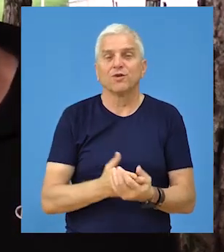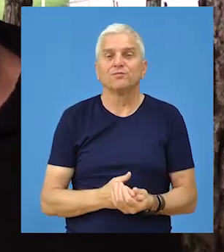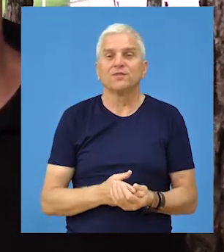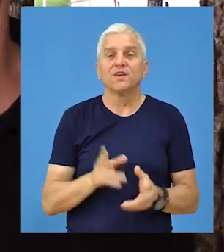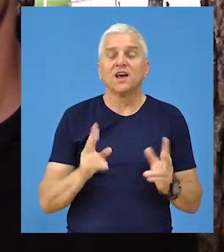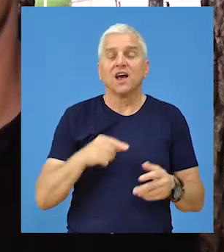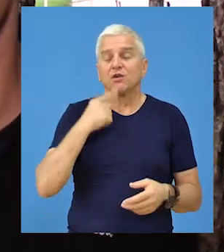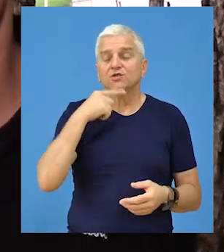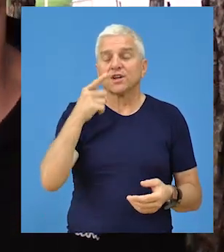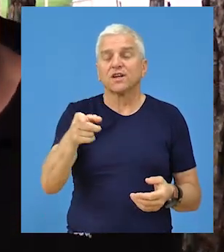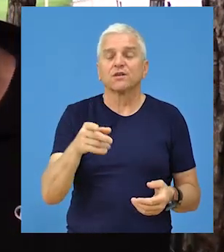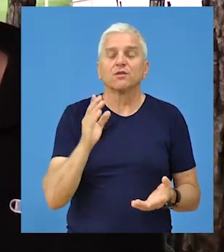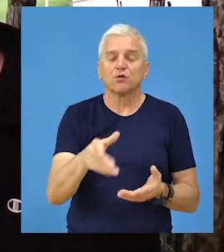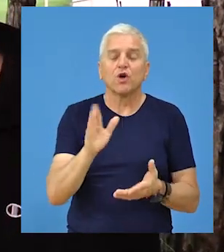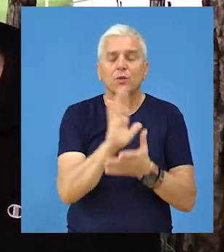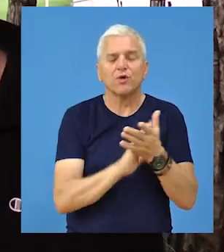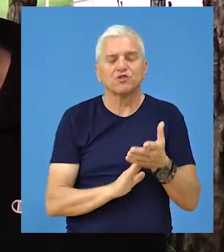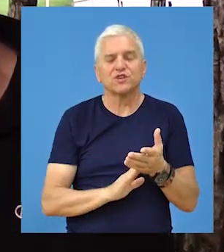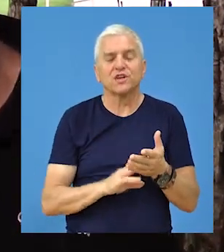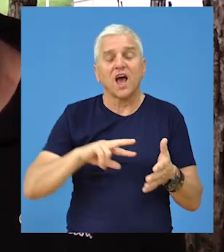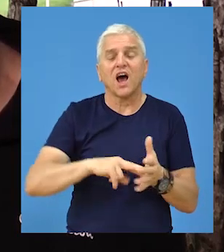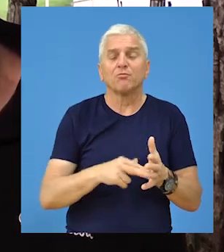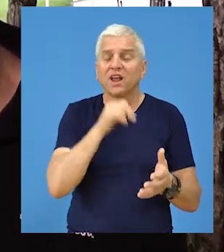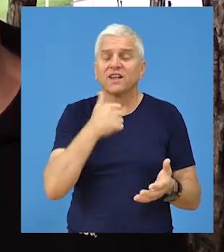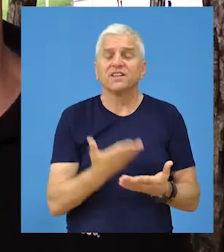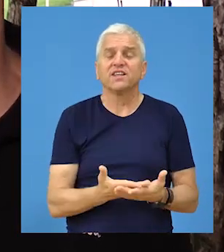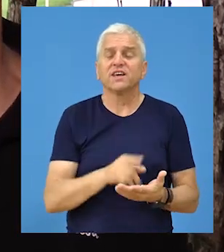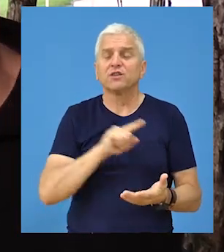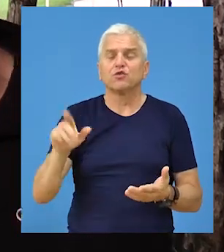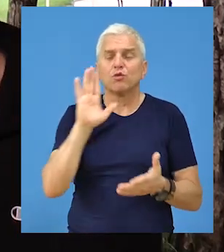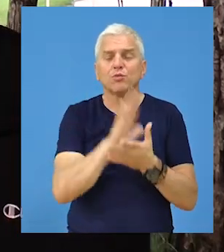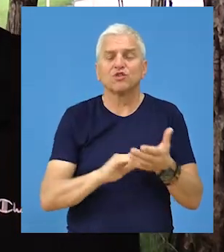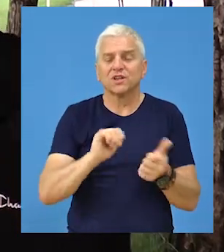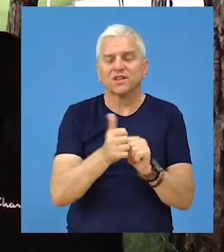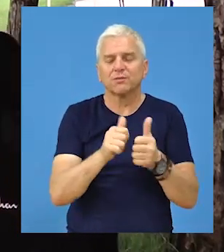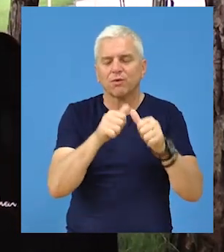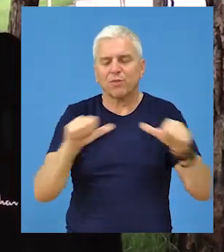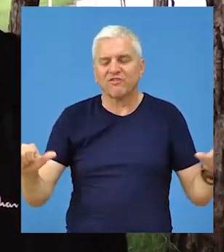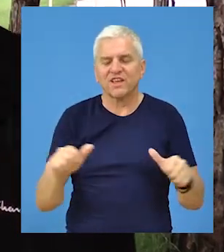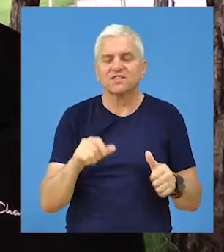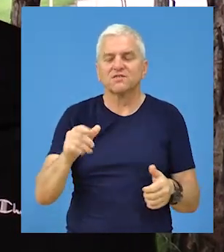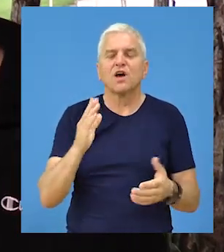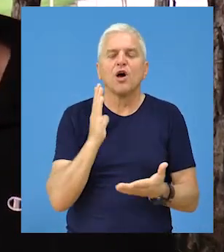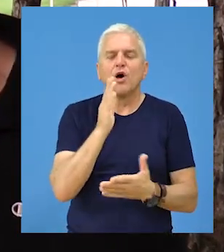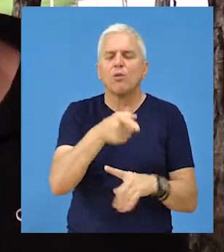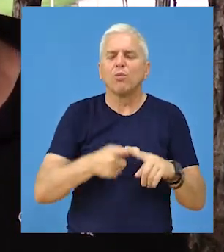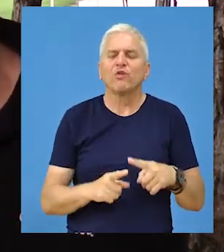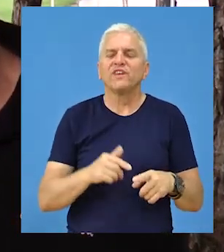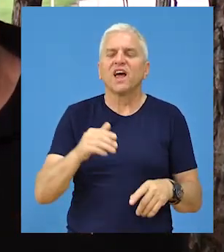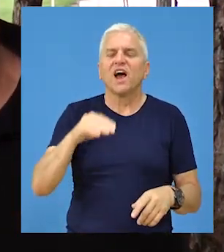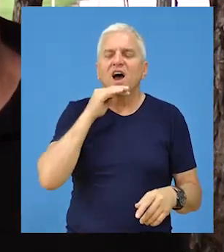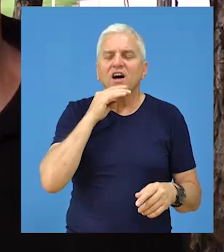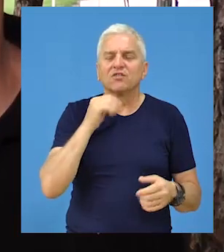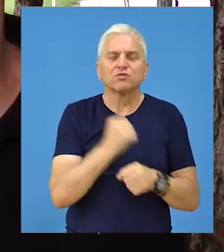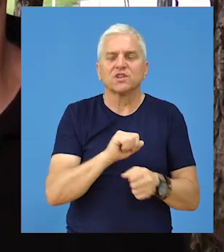nešto i da uradimo. Kao što rekoh, mislim da je to tek početak, a plan je da do početka prvenstva, znači neke